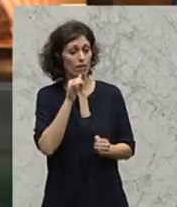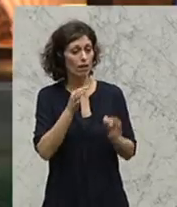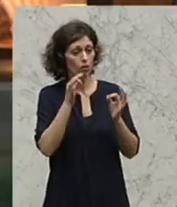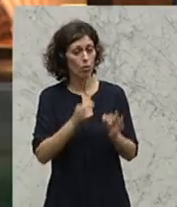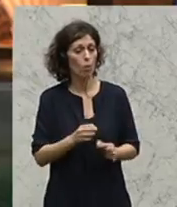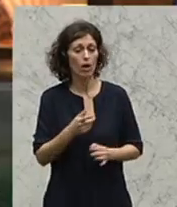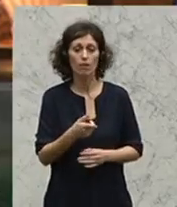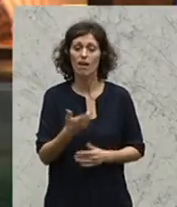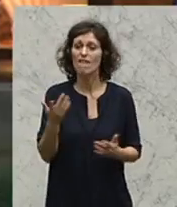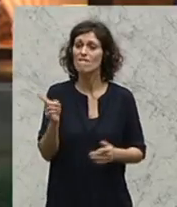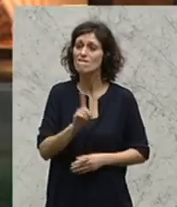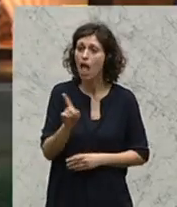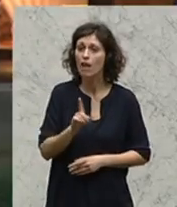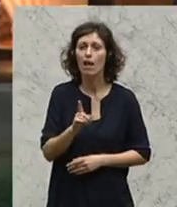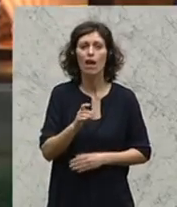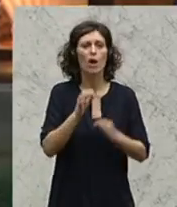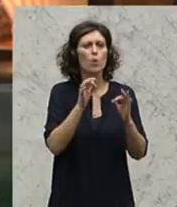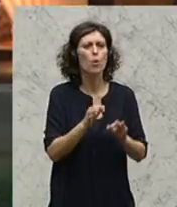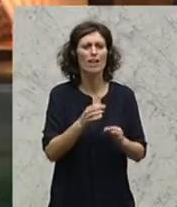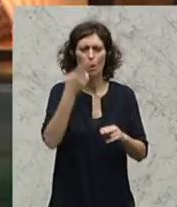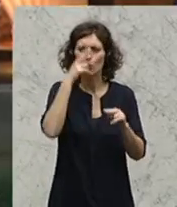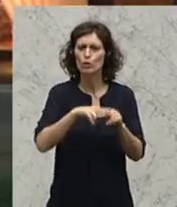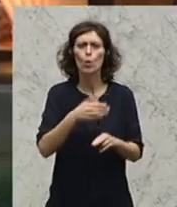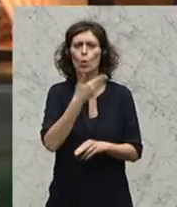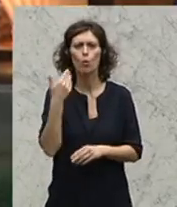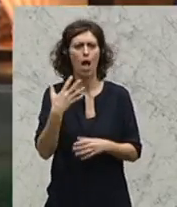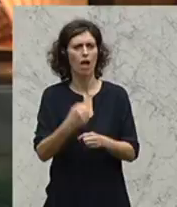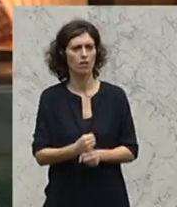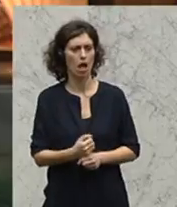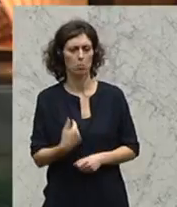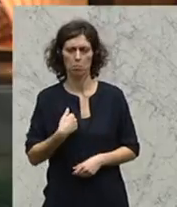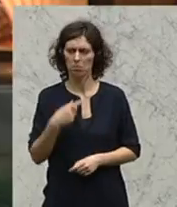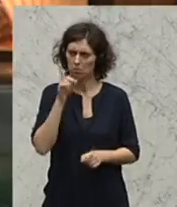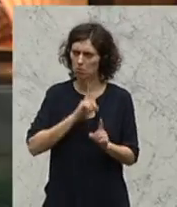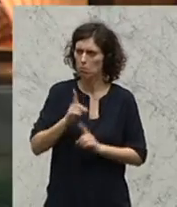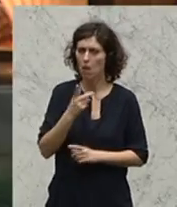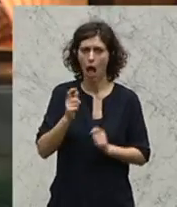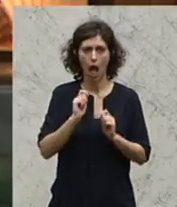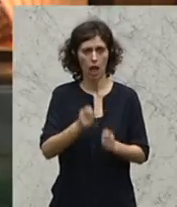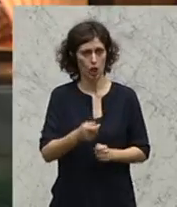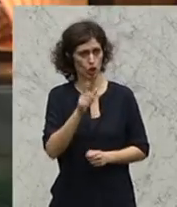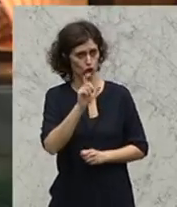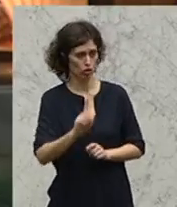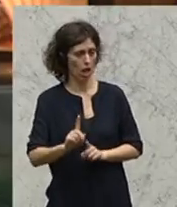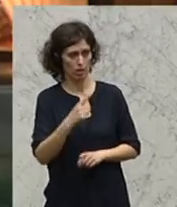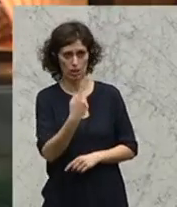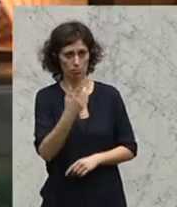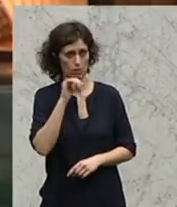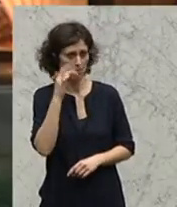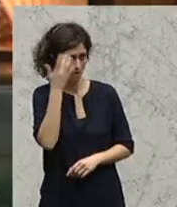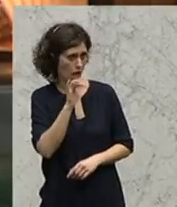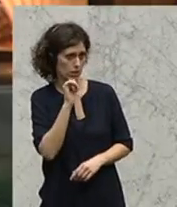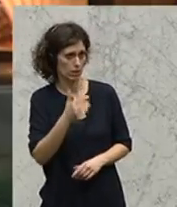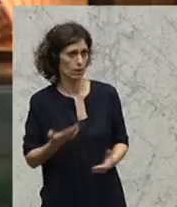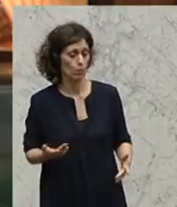konkreten Bestimmungen angeblich nicht eingehalten wurden. Mir kommt vor, der Antragsteller weiß das selber nicht. Und die